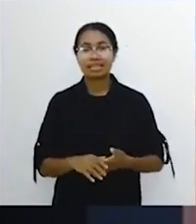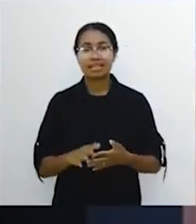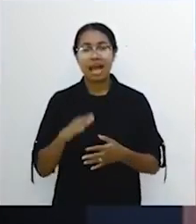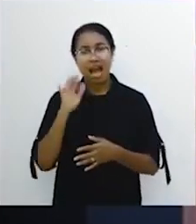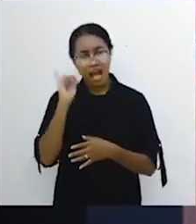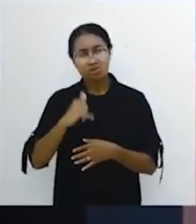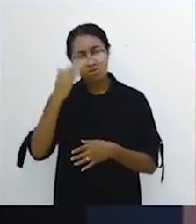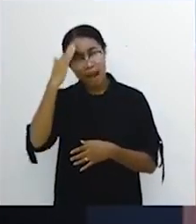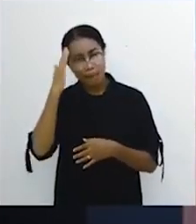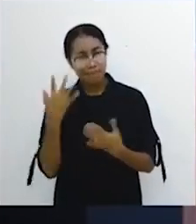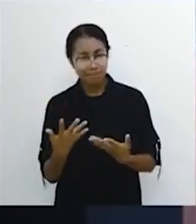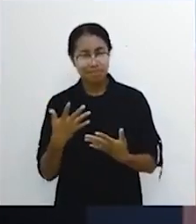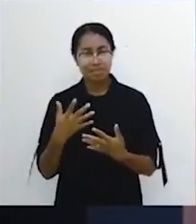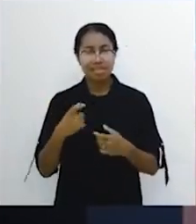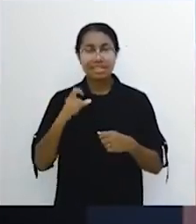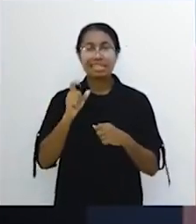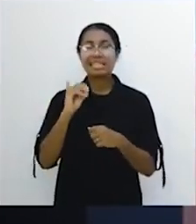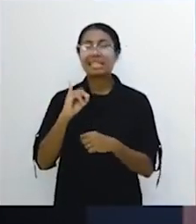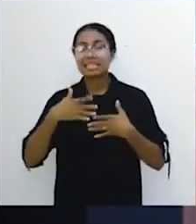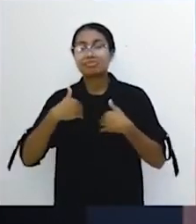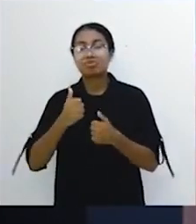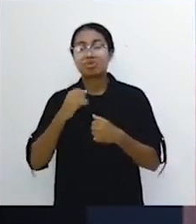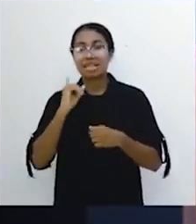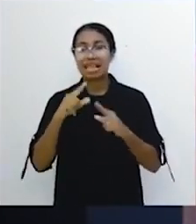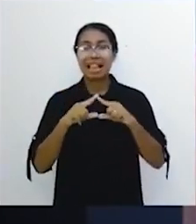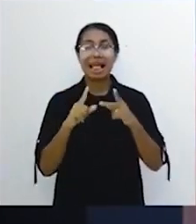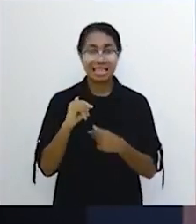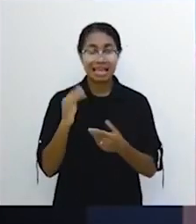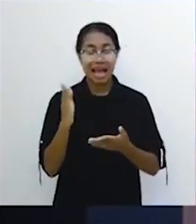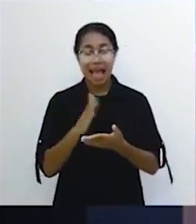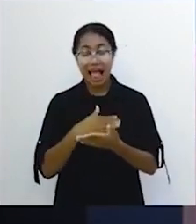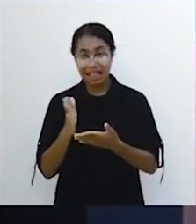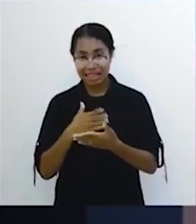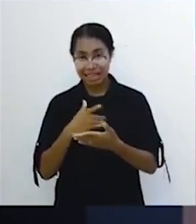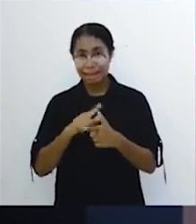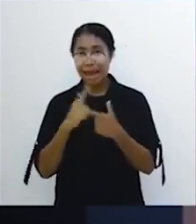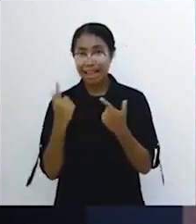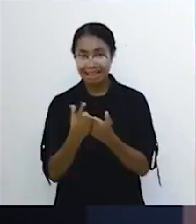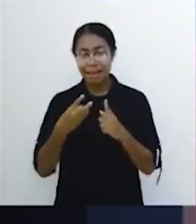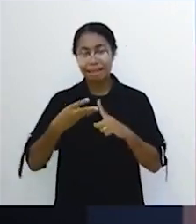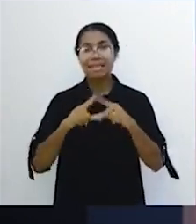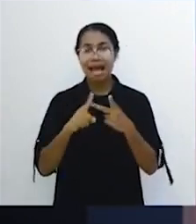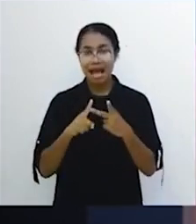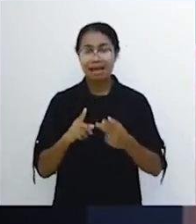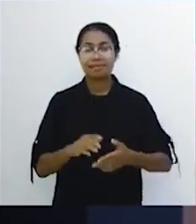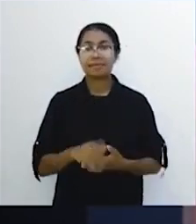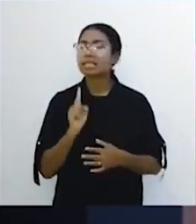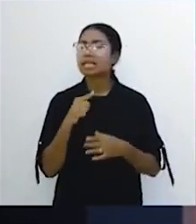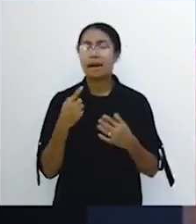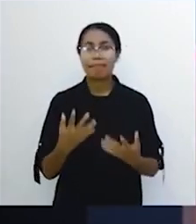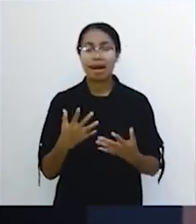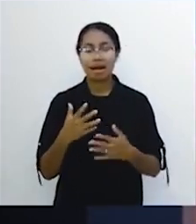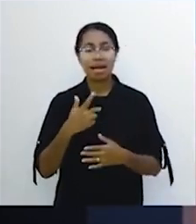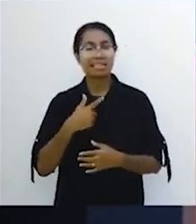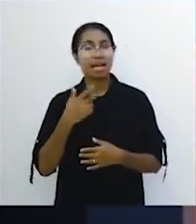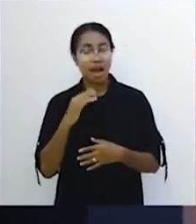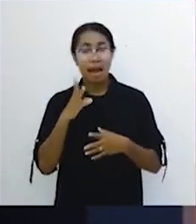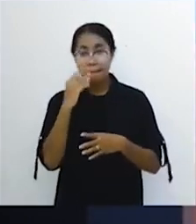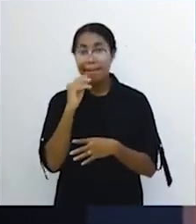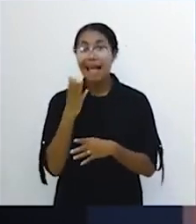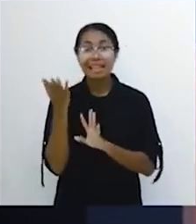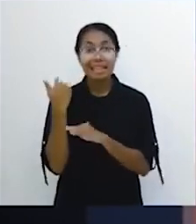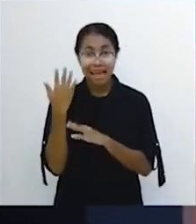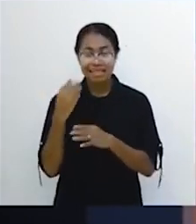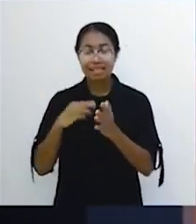Camkan ini baik-baik sebagai ciri-ciri kesembuhan ilahi. Yang Alkitabia. Supaya kita jangan tertipu. Kenapa? Karena saya sudah bilang tadi.